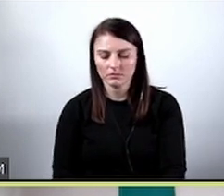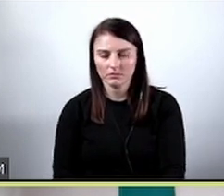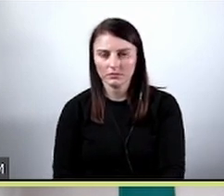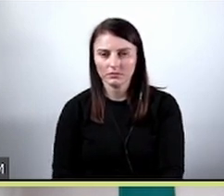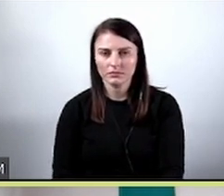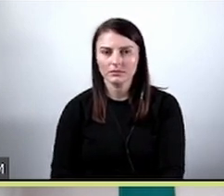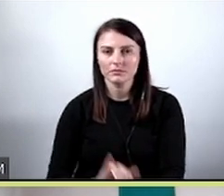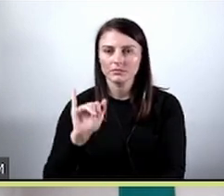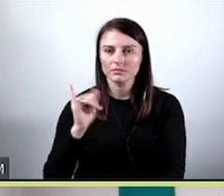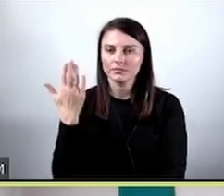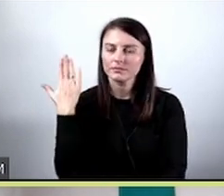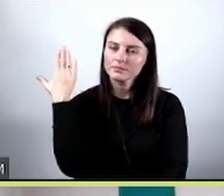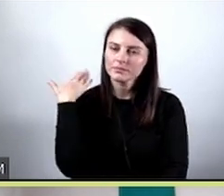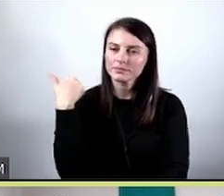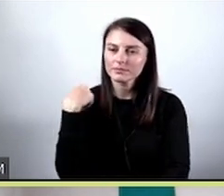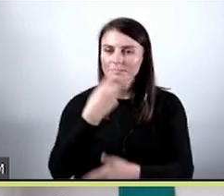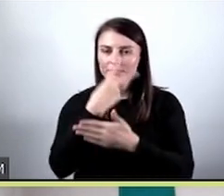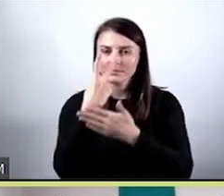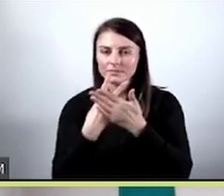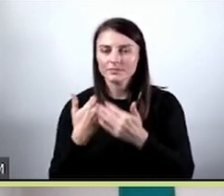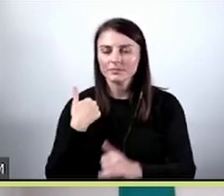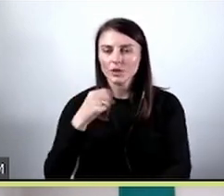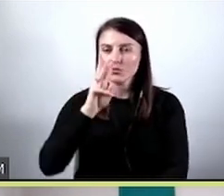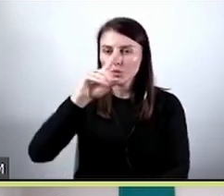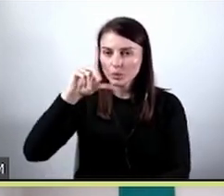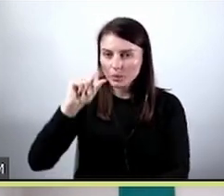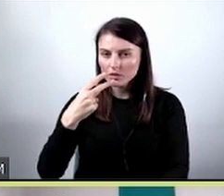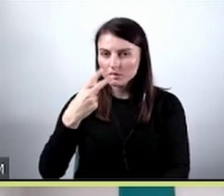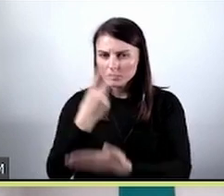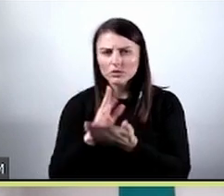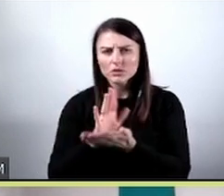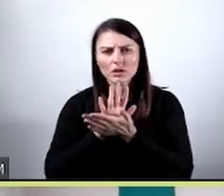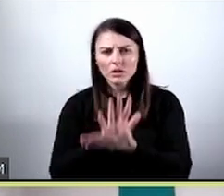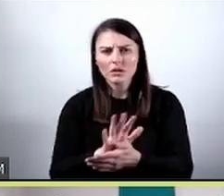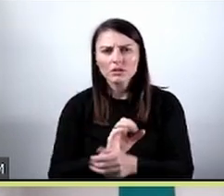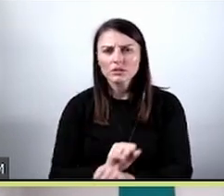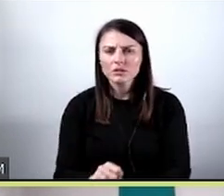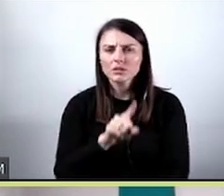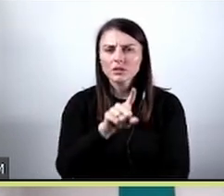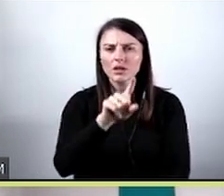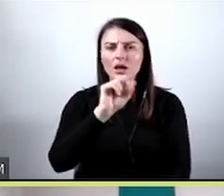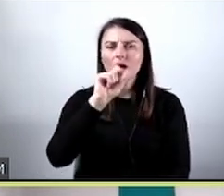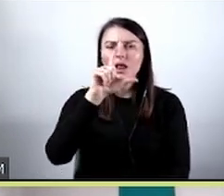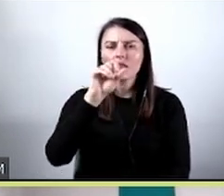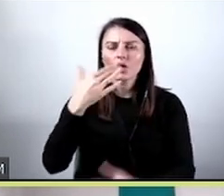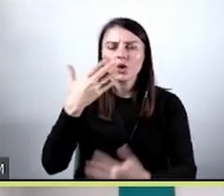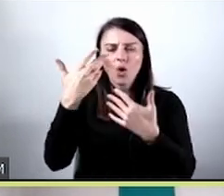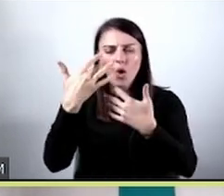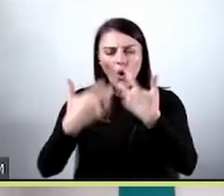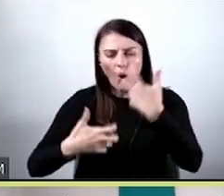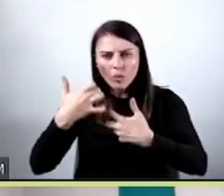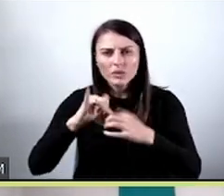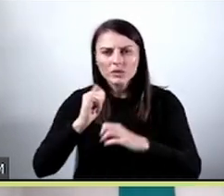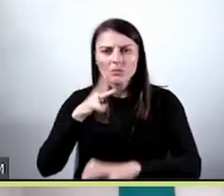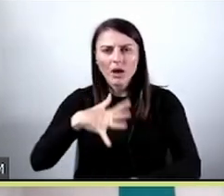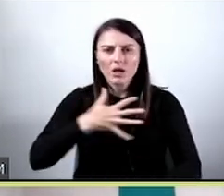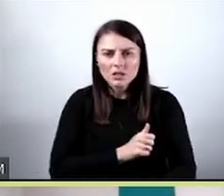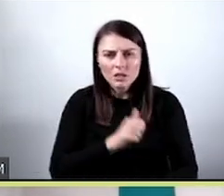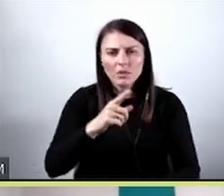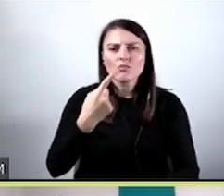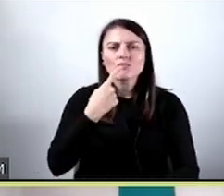Jakiś czas temu przeczytałam na Wirtualnej Polsce artykuł algorytm pozwoli wykrywać zawał, oblicz nawet, kiedy można się go spodziewać.